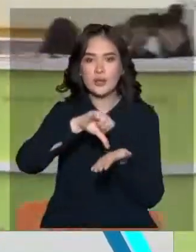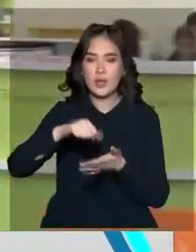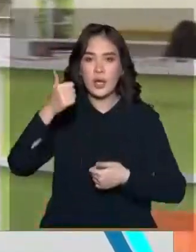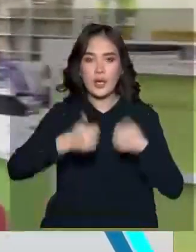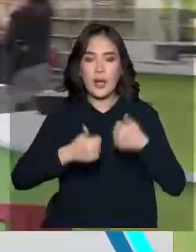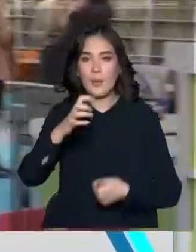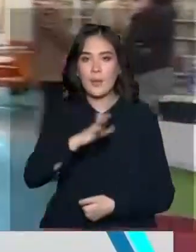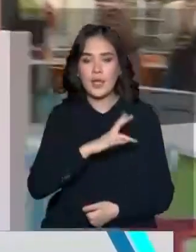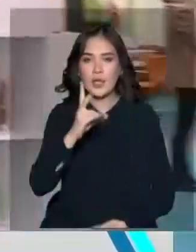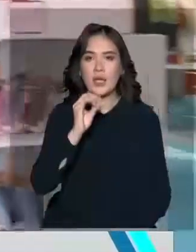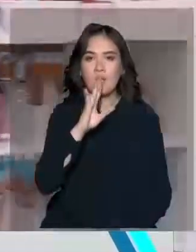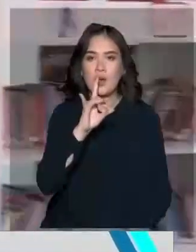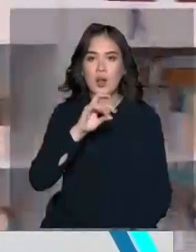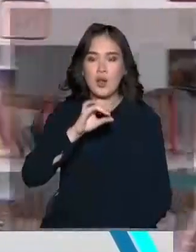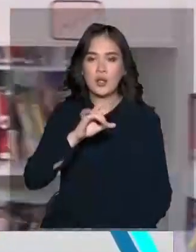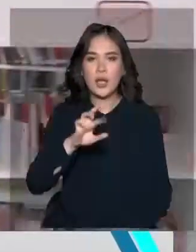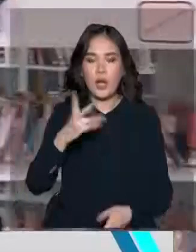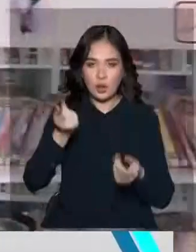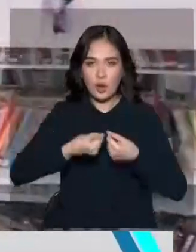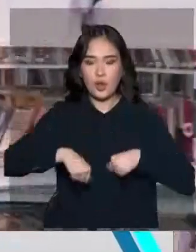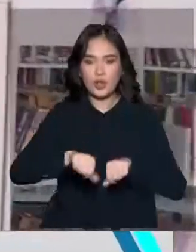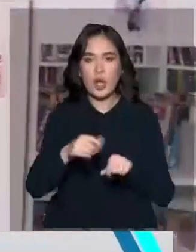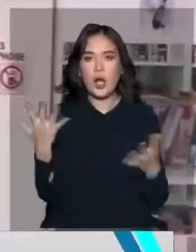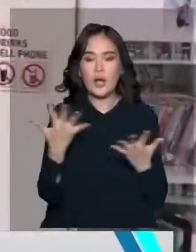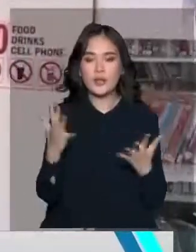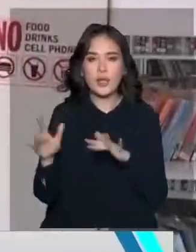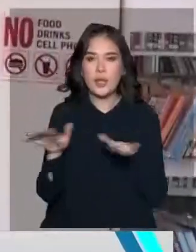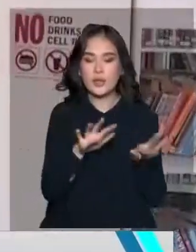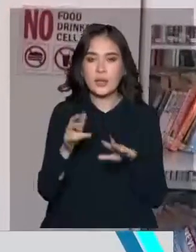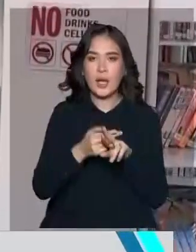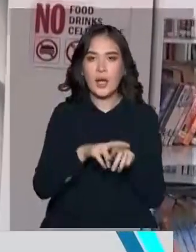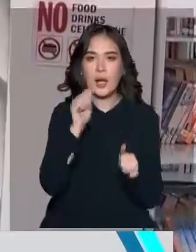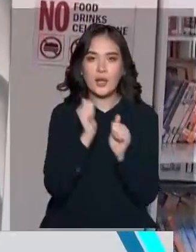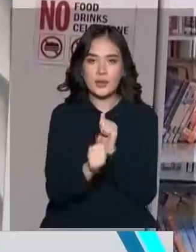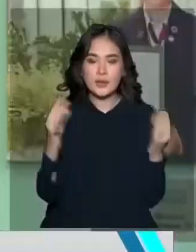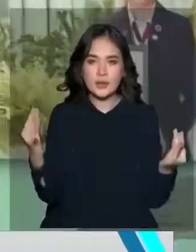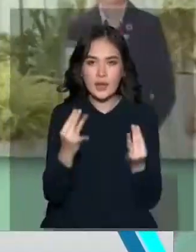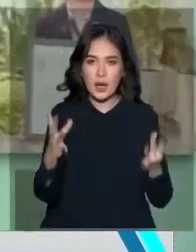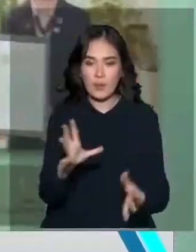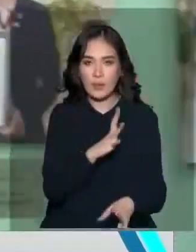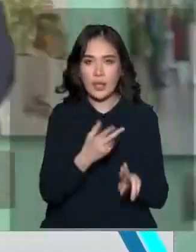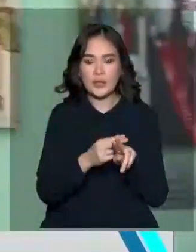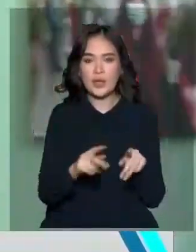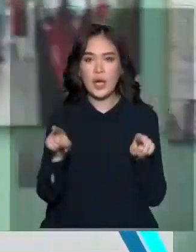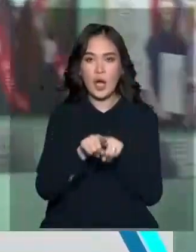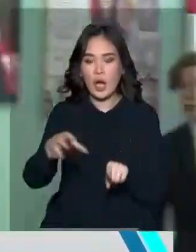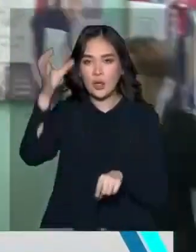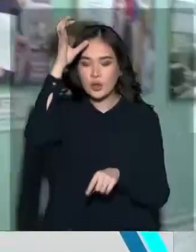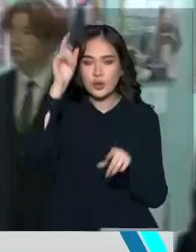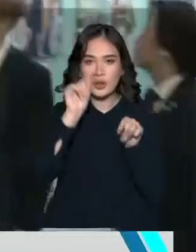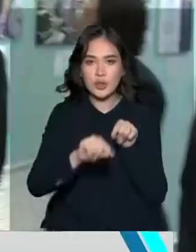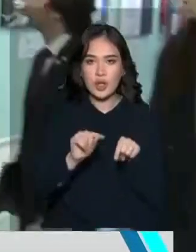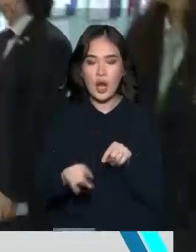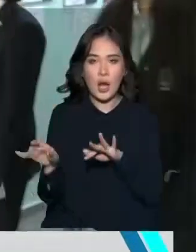бастаған. Неврология тақырып және оны қоршаған ортаға әсері жасталанты әрғашан қызықтырып келген. Осылайша ол ғылымызерттеулермен